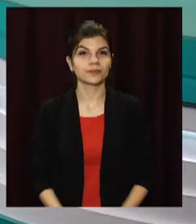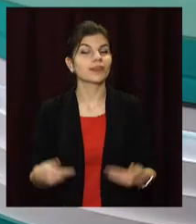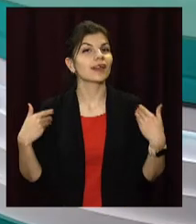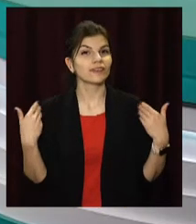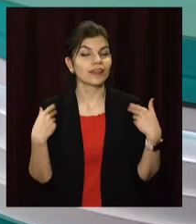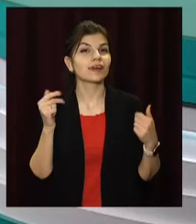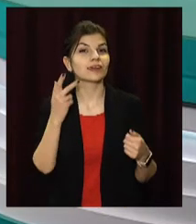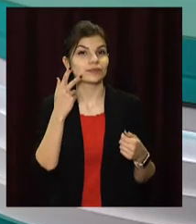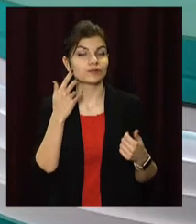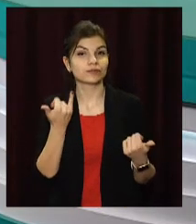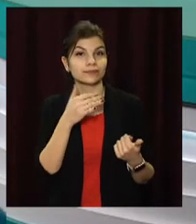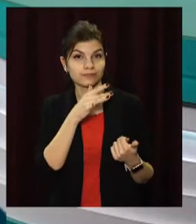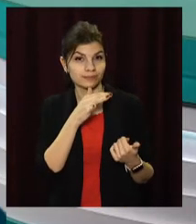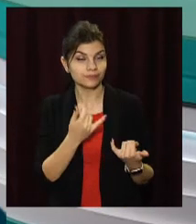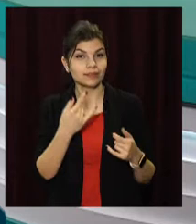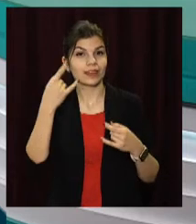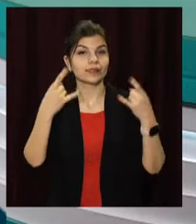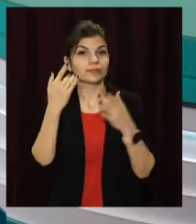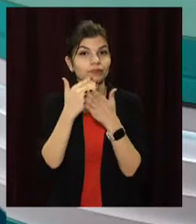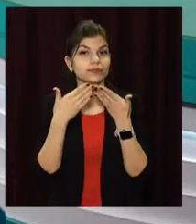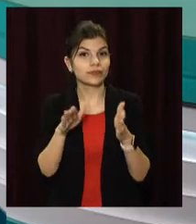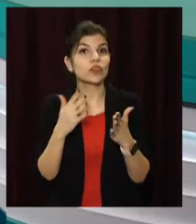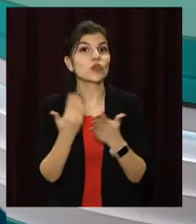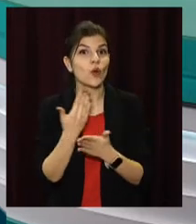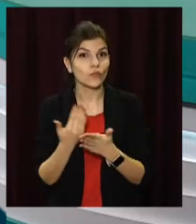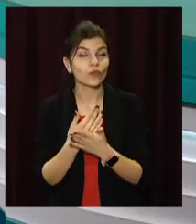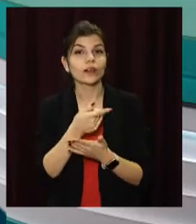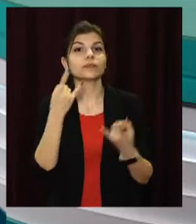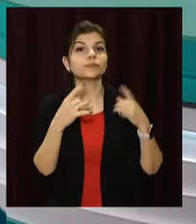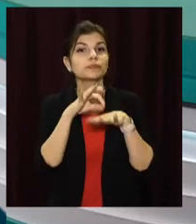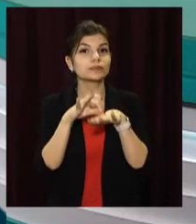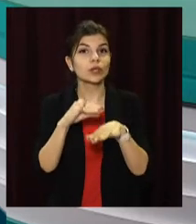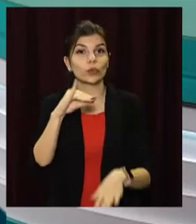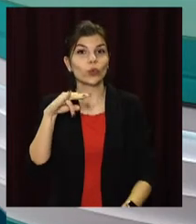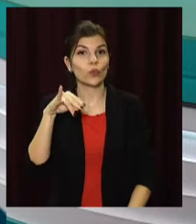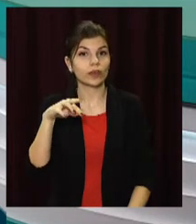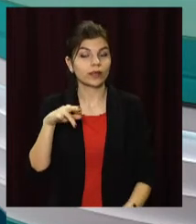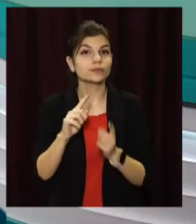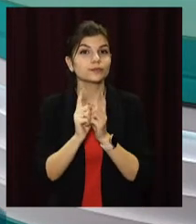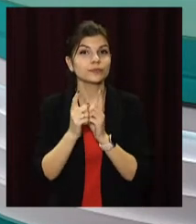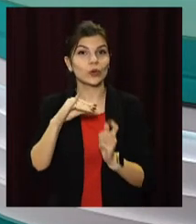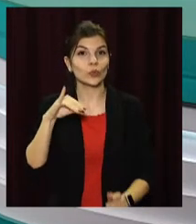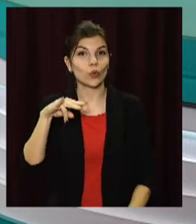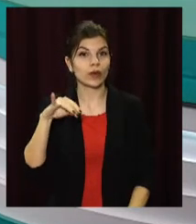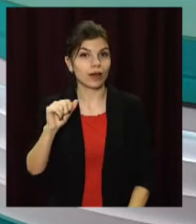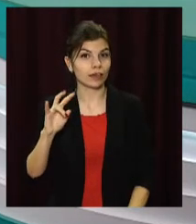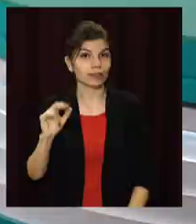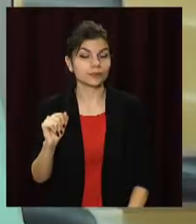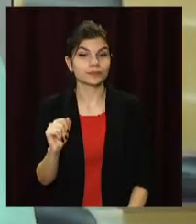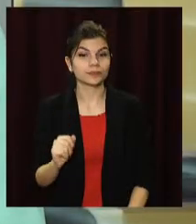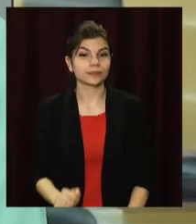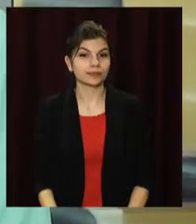Вітаю! Як завжди у цій порі новини на відкритому. У студії для вас працюватиму я, Юлія Демченко, та сурдоперекладачка Юліана Пуговкіна.